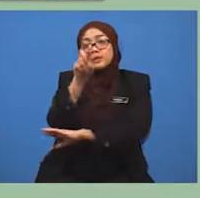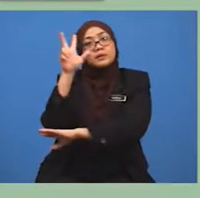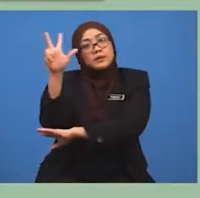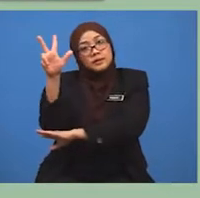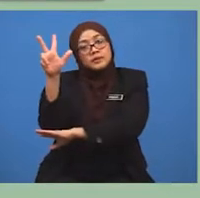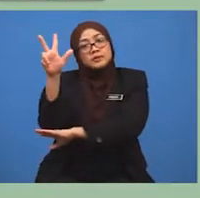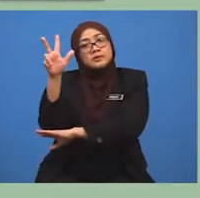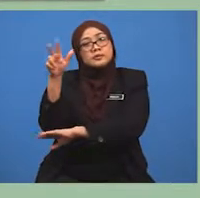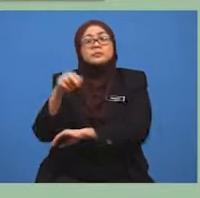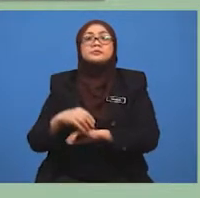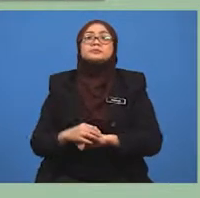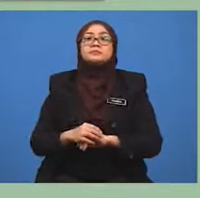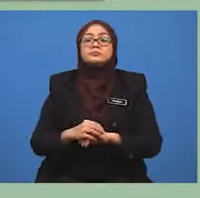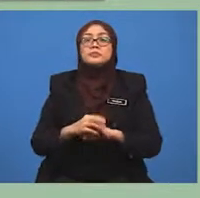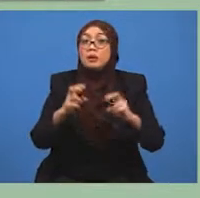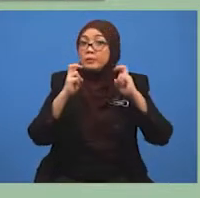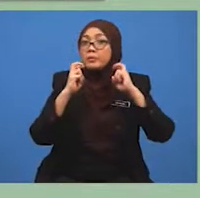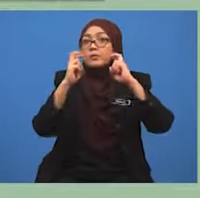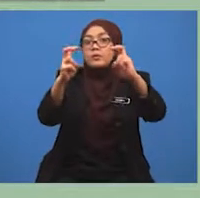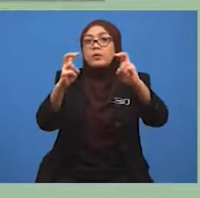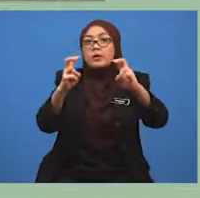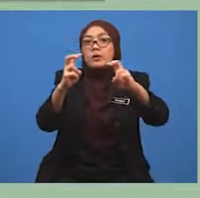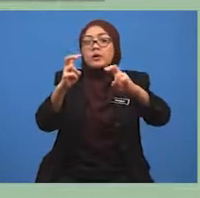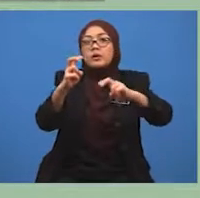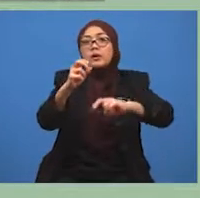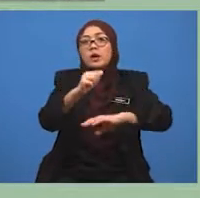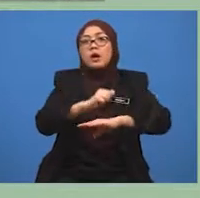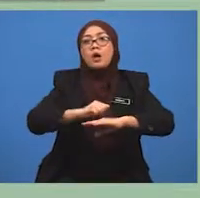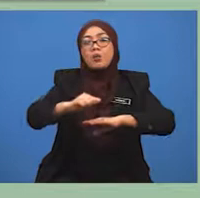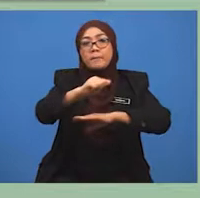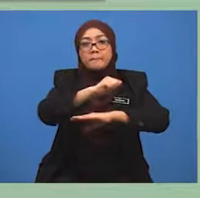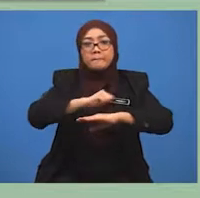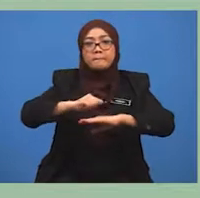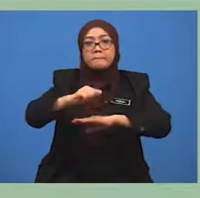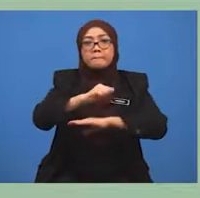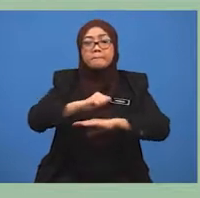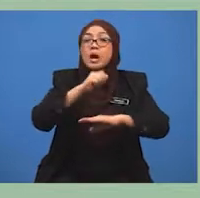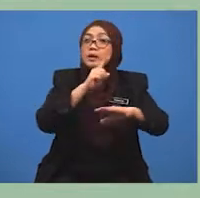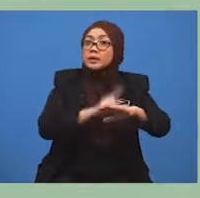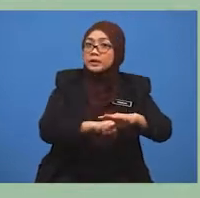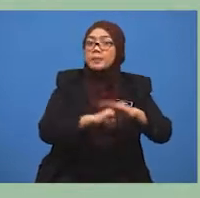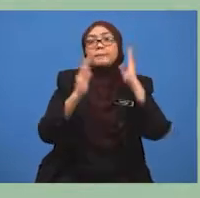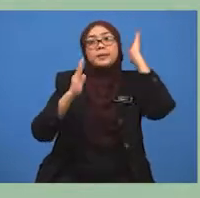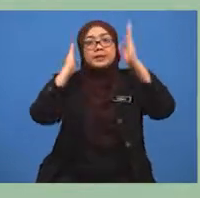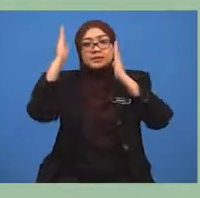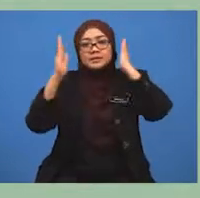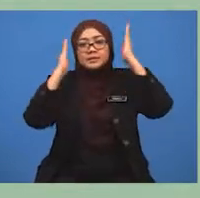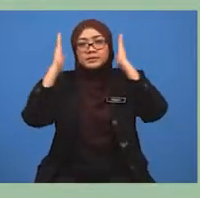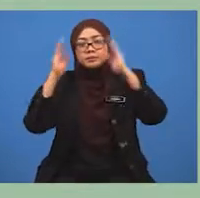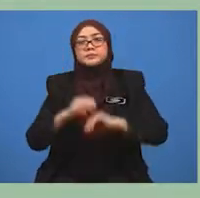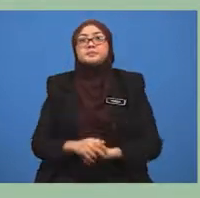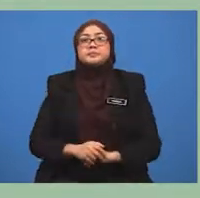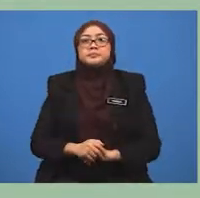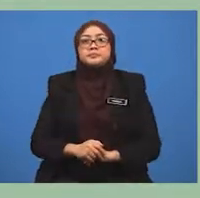iaitu pengangkutan awam di Malaysia. Berdasarkan pengetahuan sedia ada murid